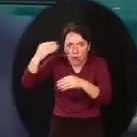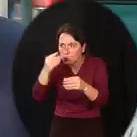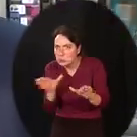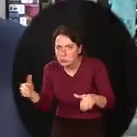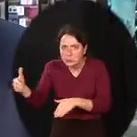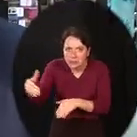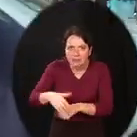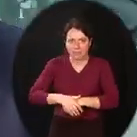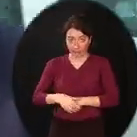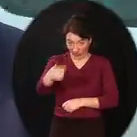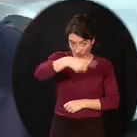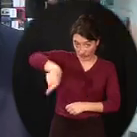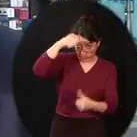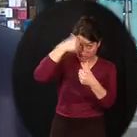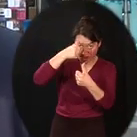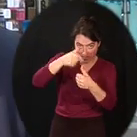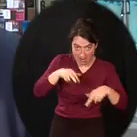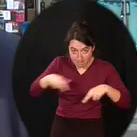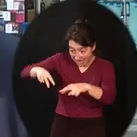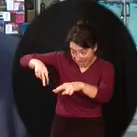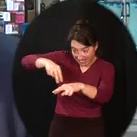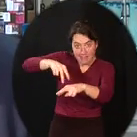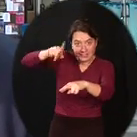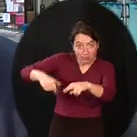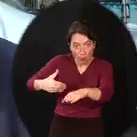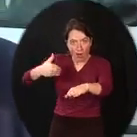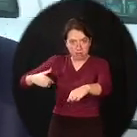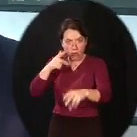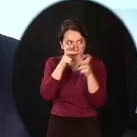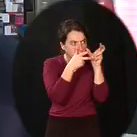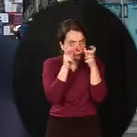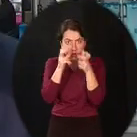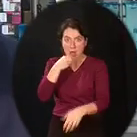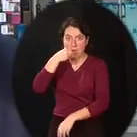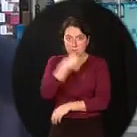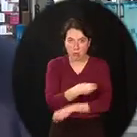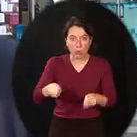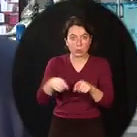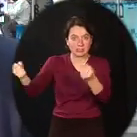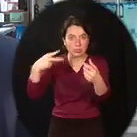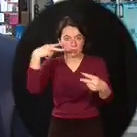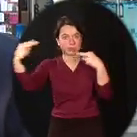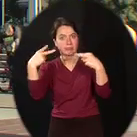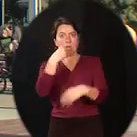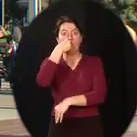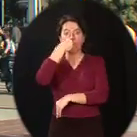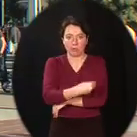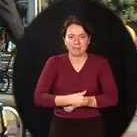traversez, vous devez toujours vérifier que vous voyez bien et que vous êtes visible des conducteurs. Mais je crois que Delphine a quelque chose à vous dire.